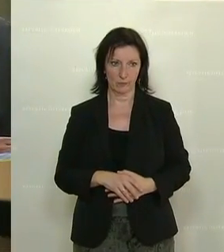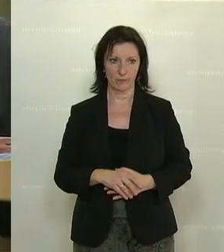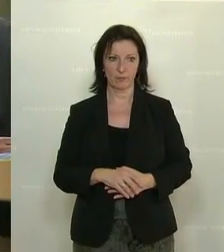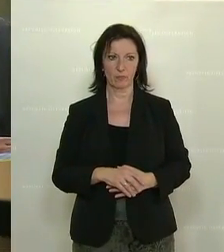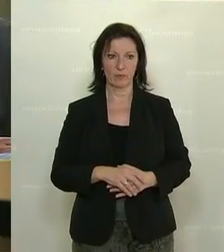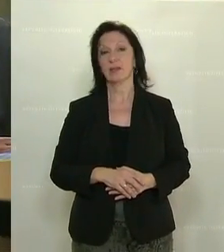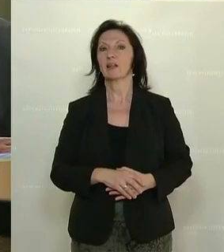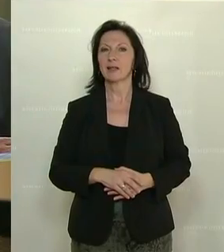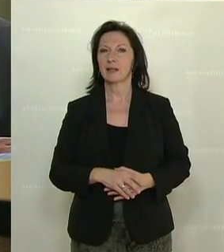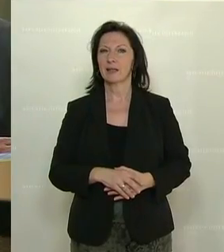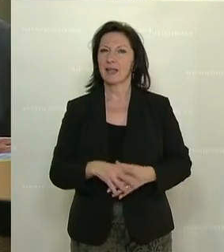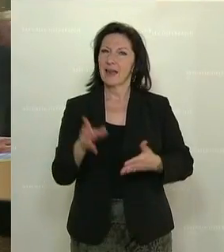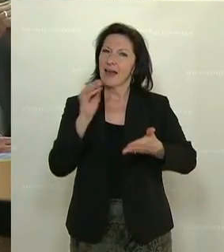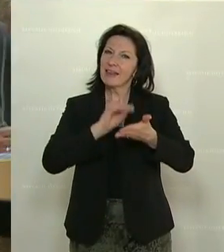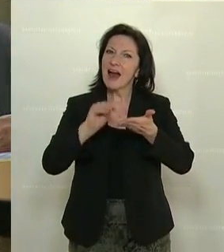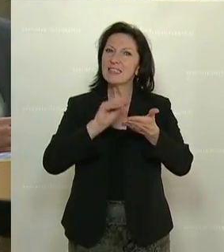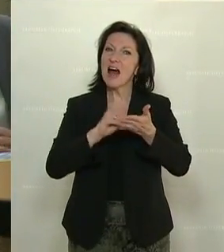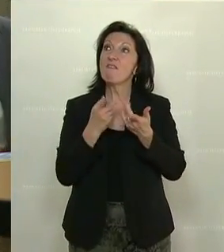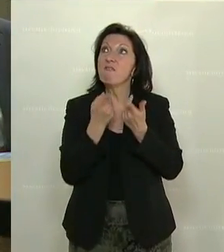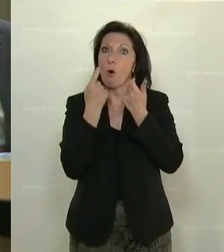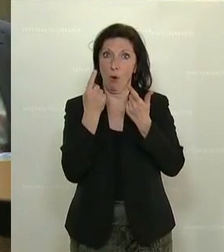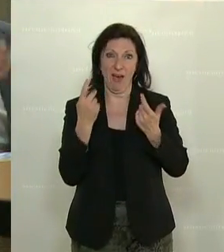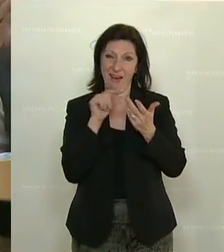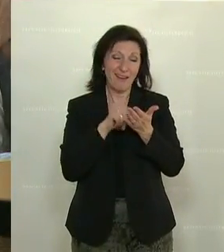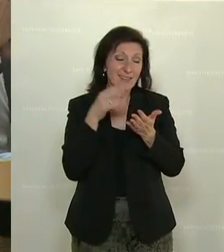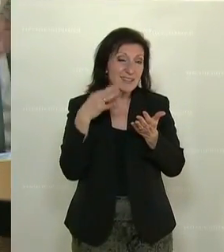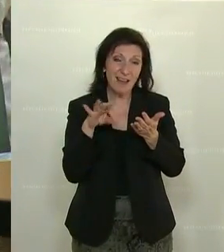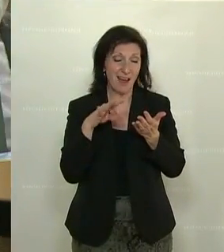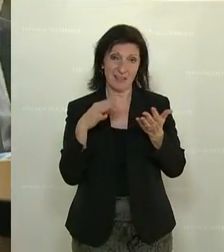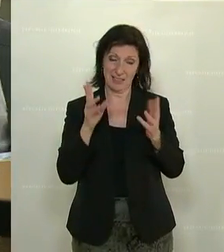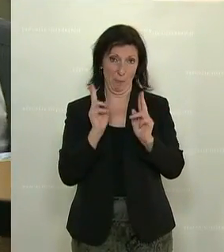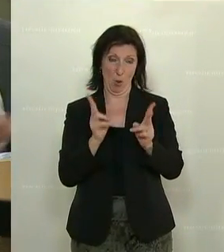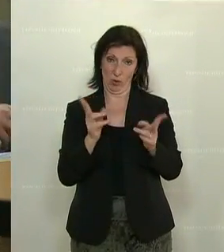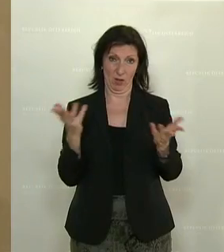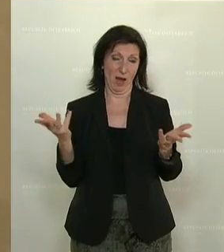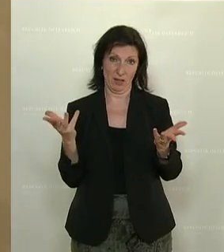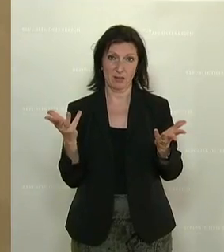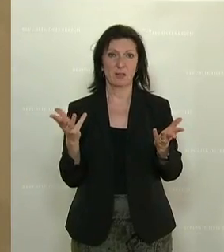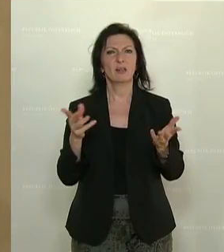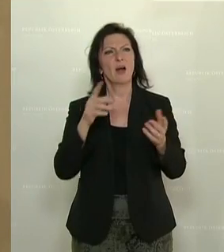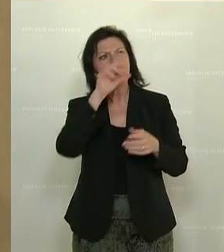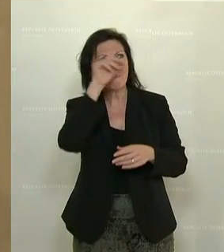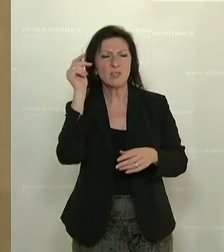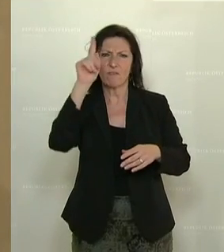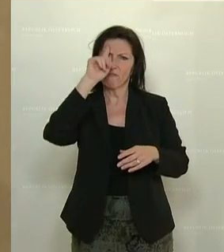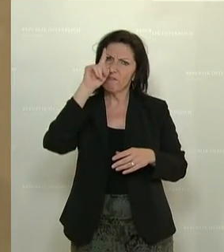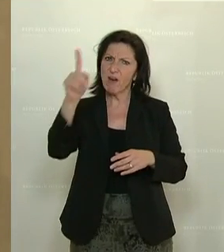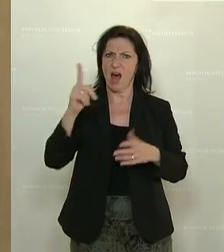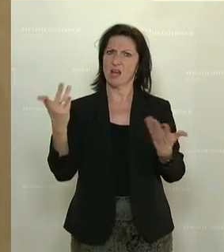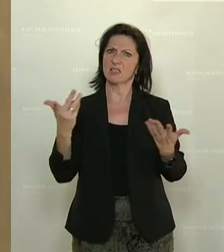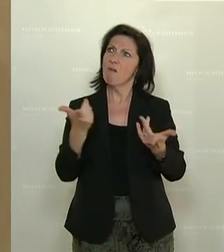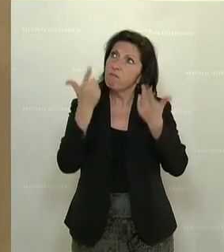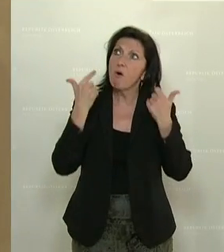Denn nur diese Herkunftskennzeichnung, nur diese Herkunftskennzeichnung sichert eine Gewissheit für die Menschen beim